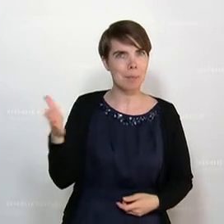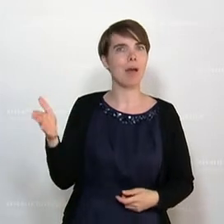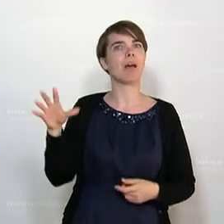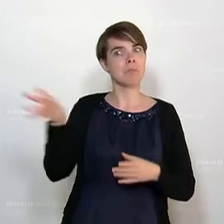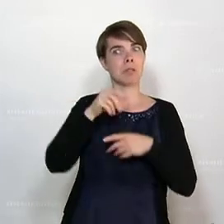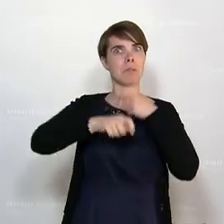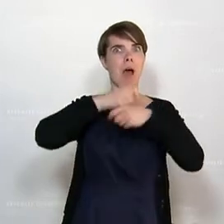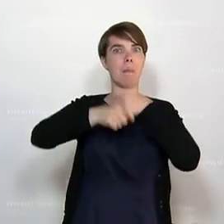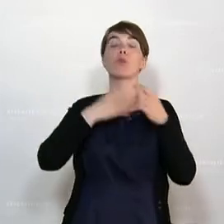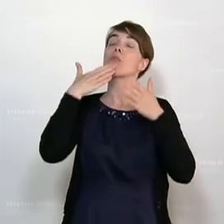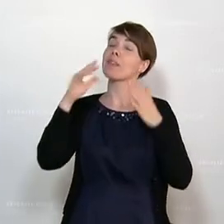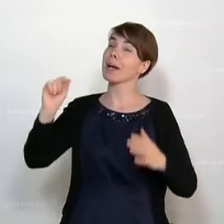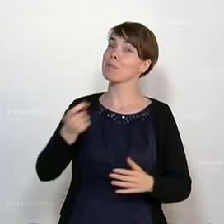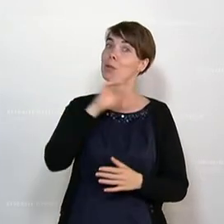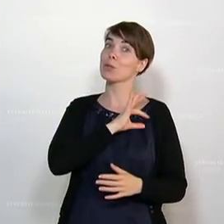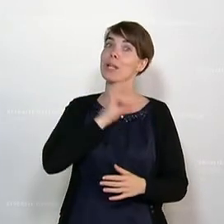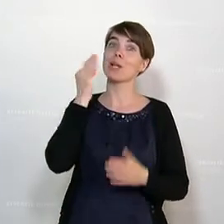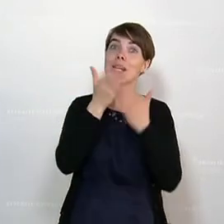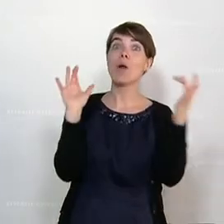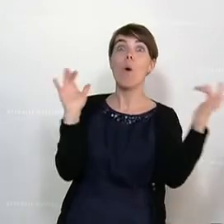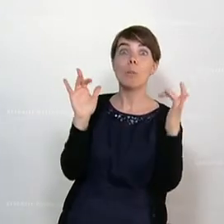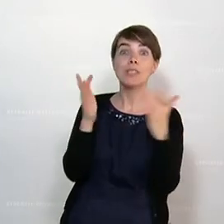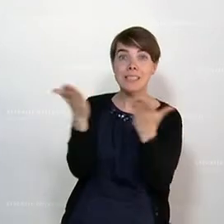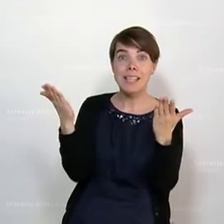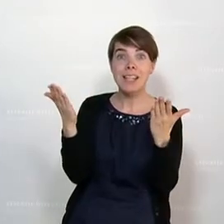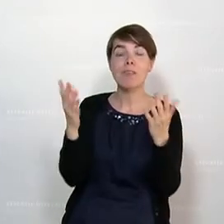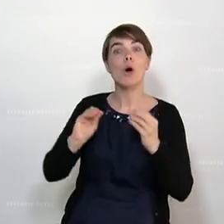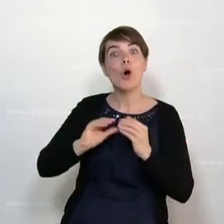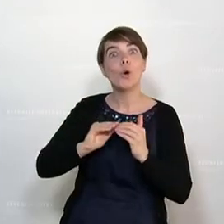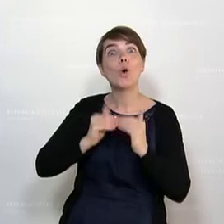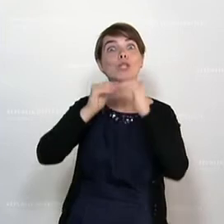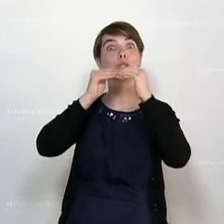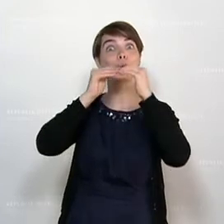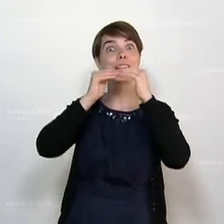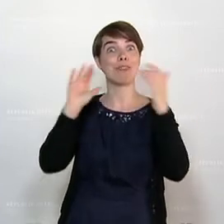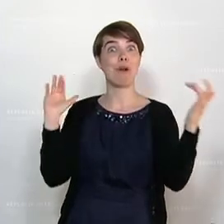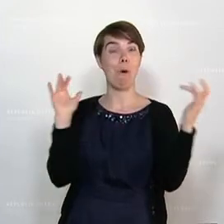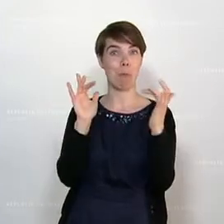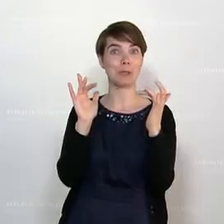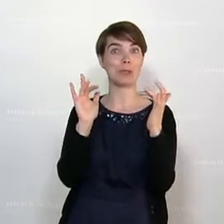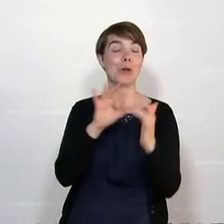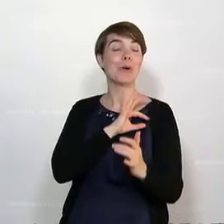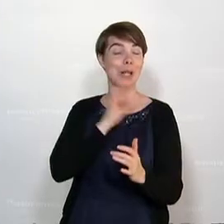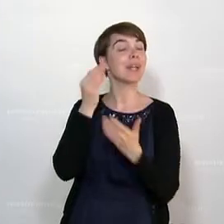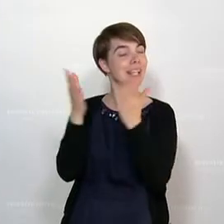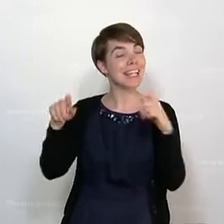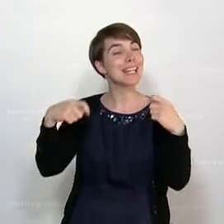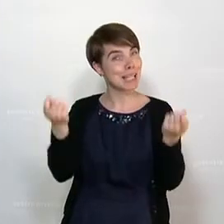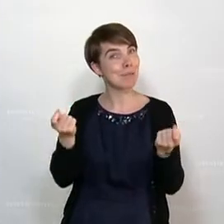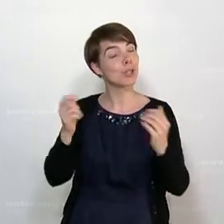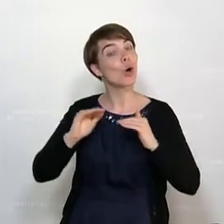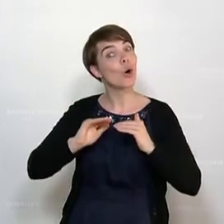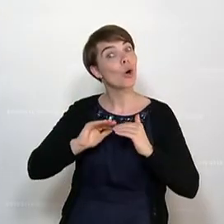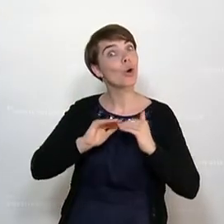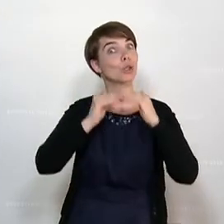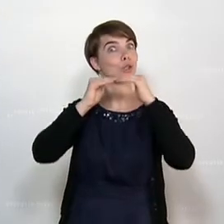Und auch danke ganz besonders an die Kolleginnen und Kollegen der Opposition, nämlich der konstruktiven Opposition. Es gibt sie auch, die Kolleginnen und Kollegen der konstruktiven Opposition.